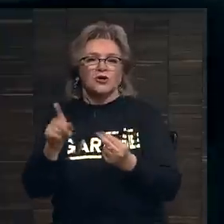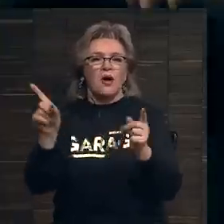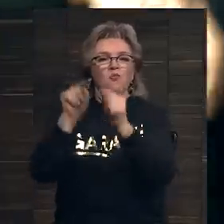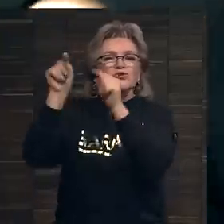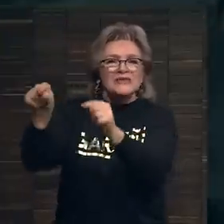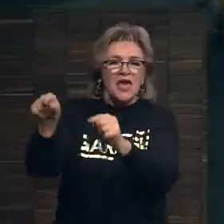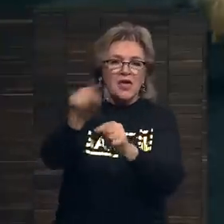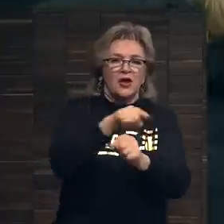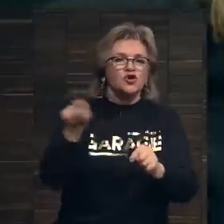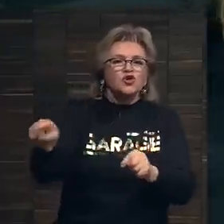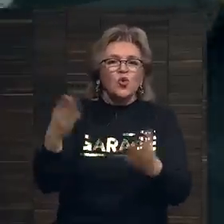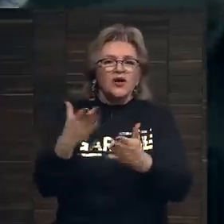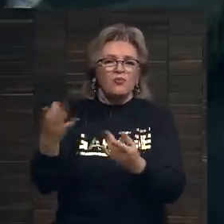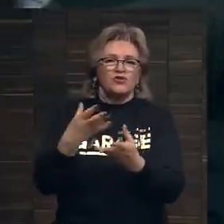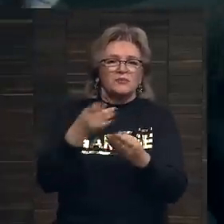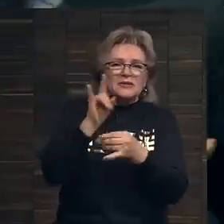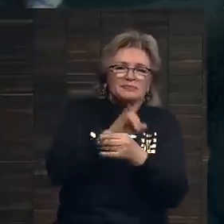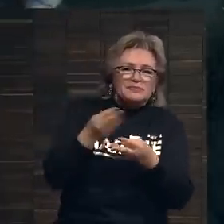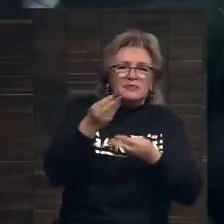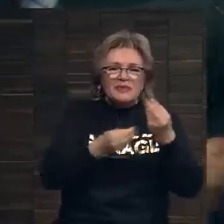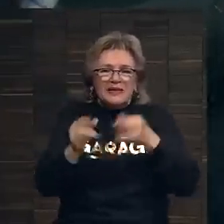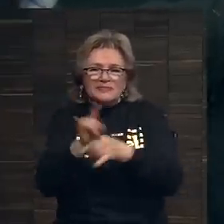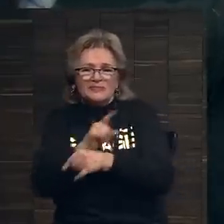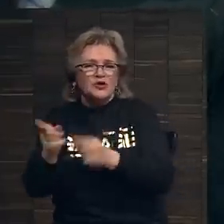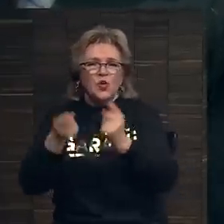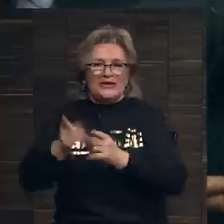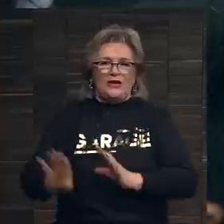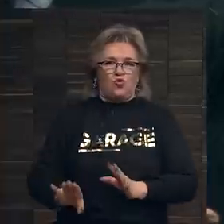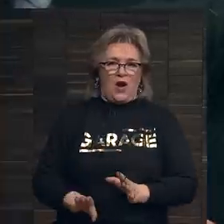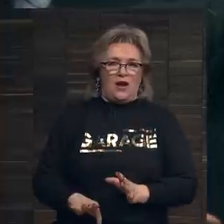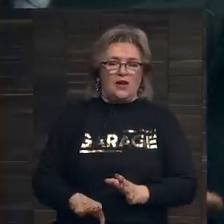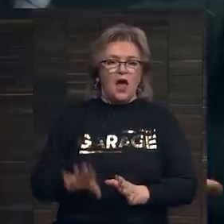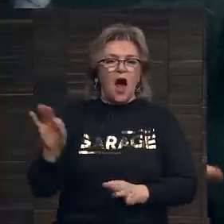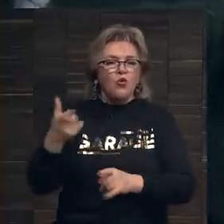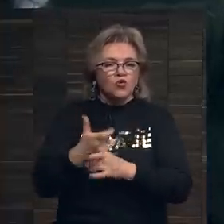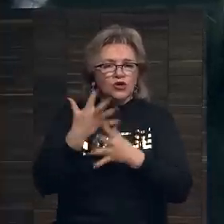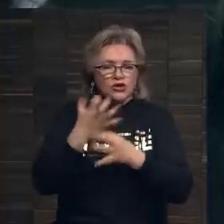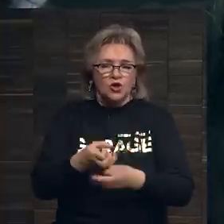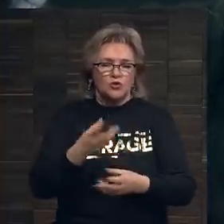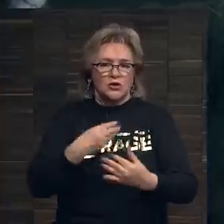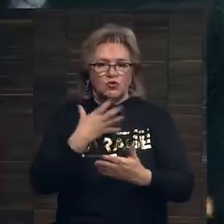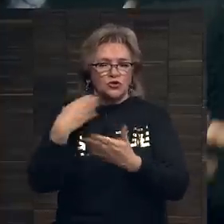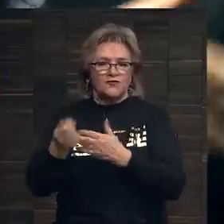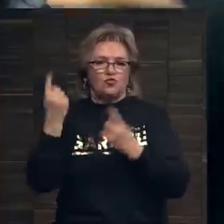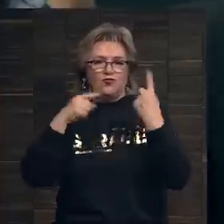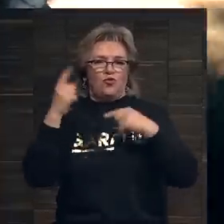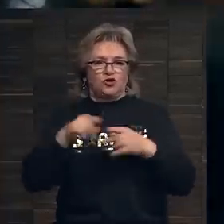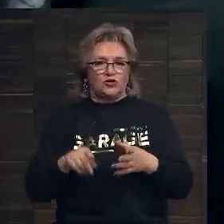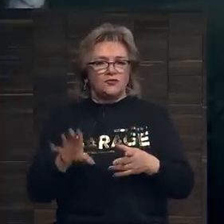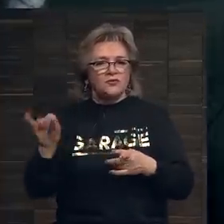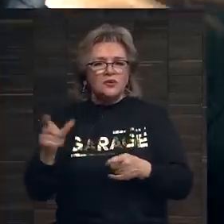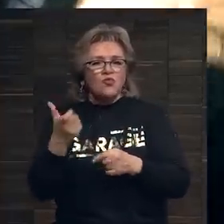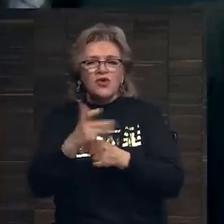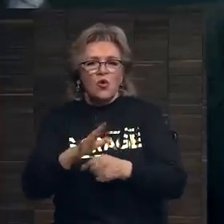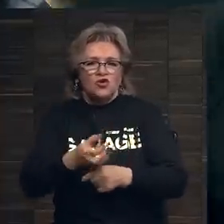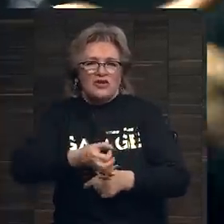художники, что он некоторая подделка, что он ненатуральный. А он очень серьезно относится к своему творчеству, и ему